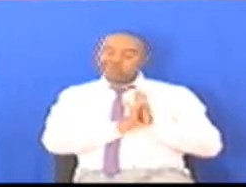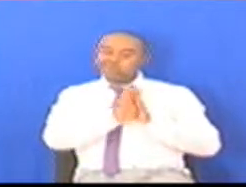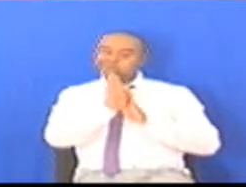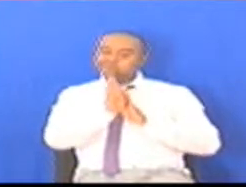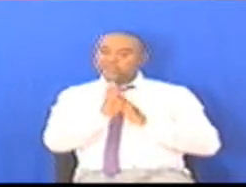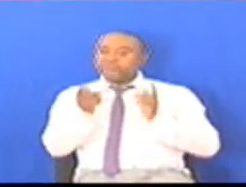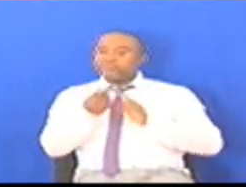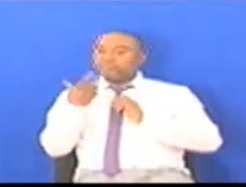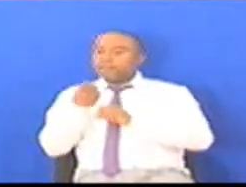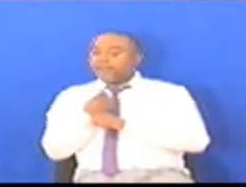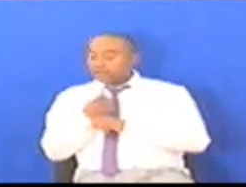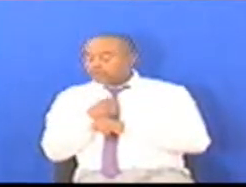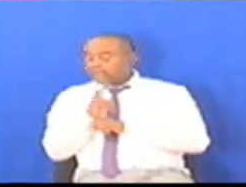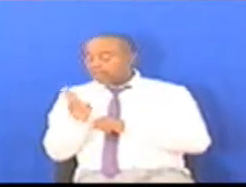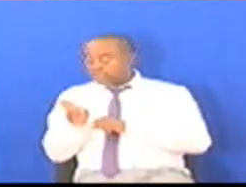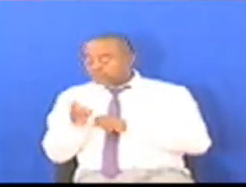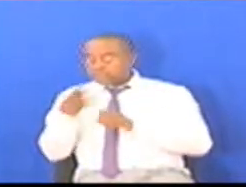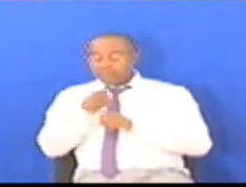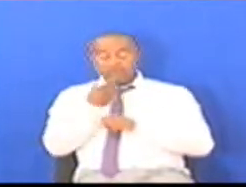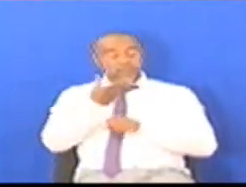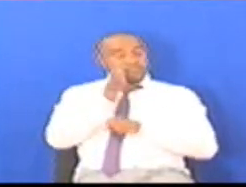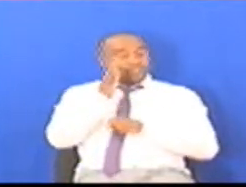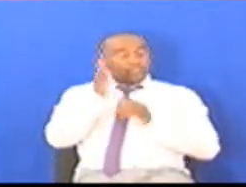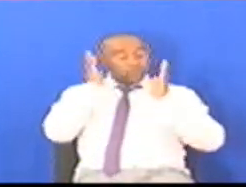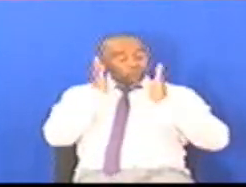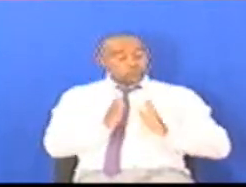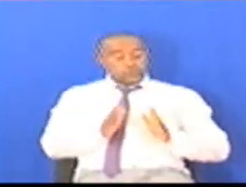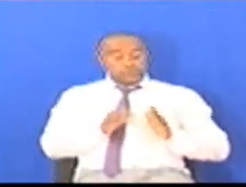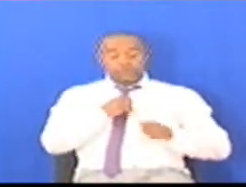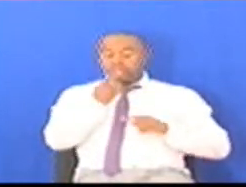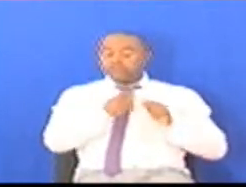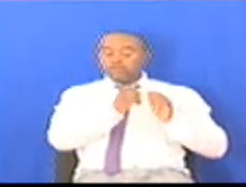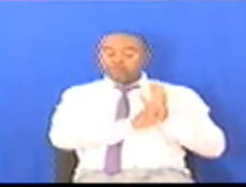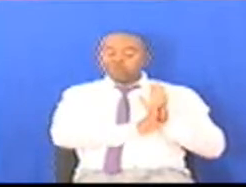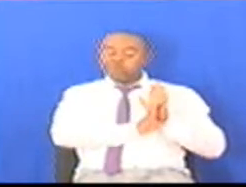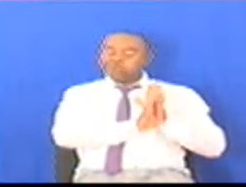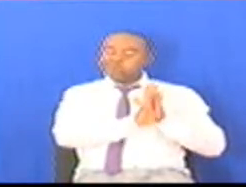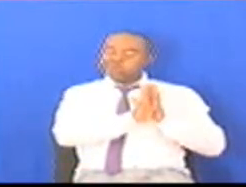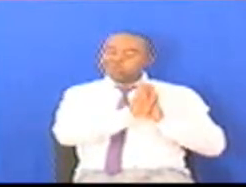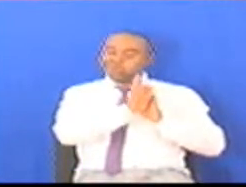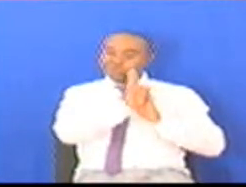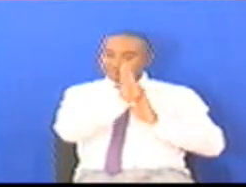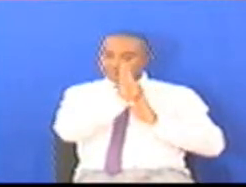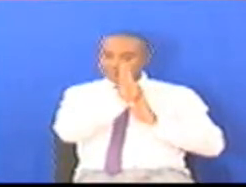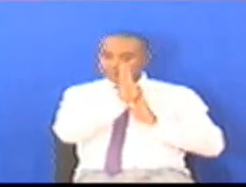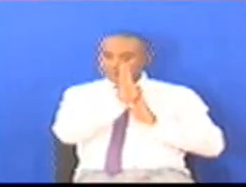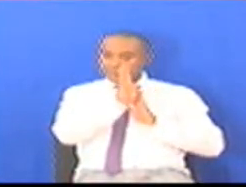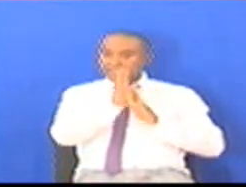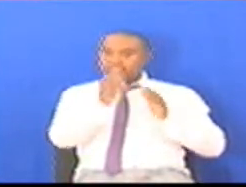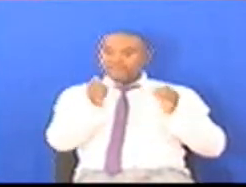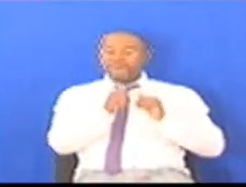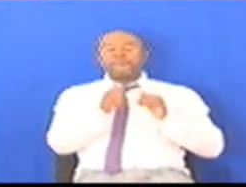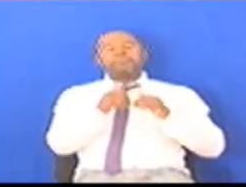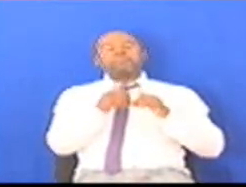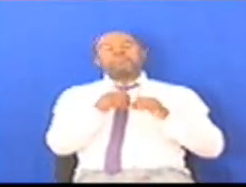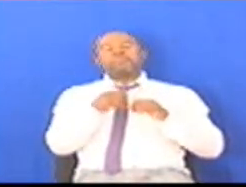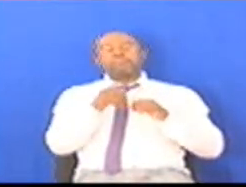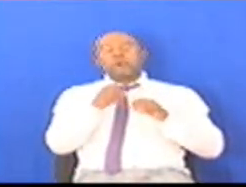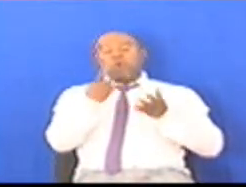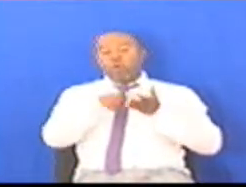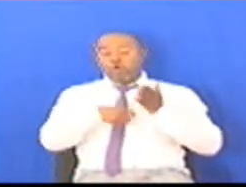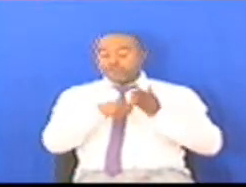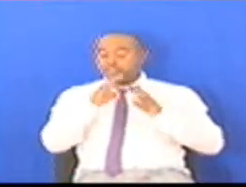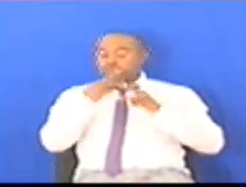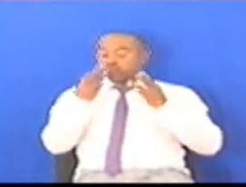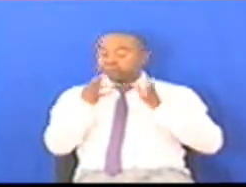mashauri Pamoja na Na mapato ya serikaliku Utaongezeka Wigo akodi Utaongezeka Na kwa hiyo